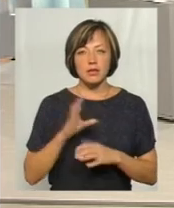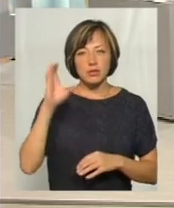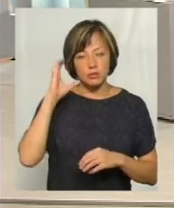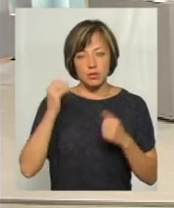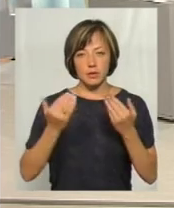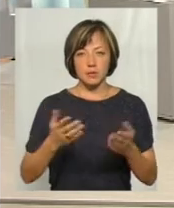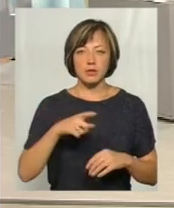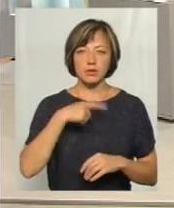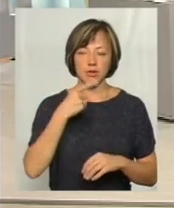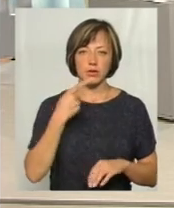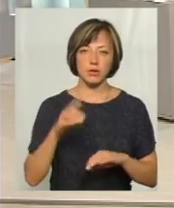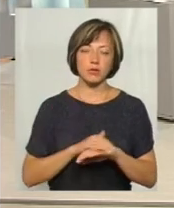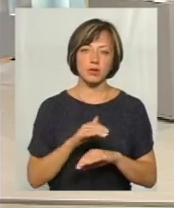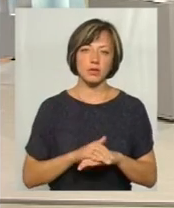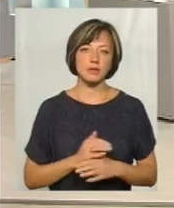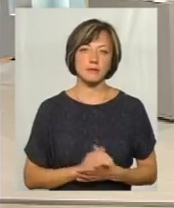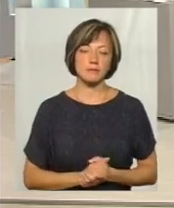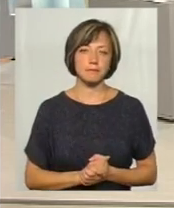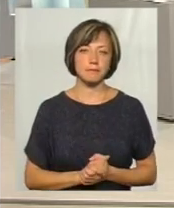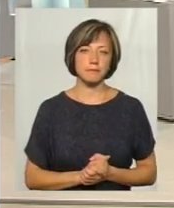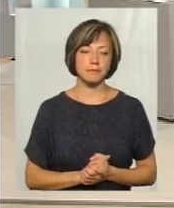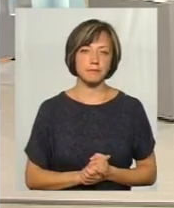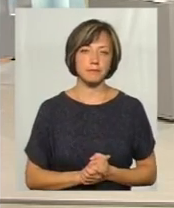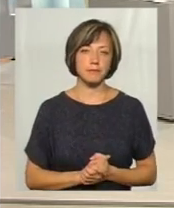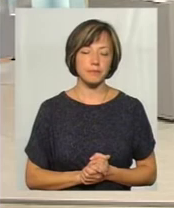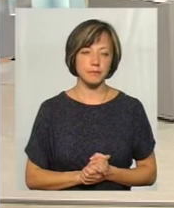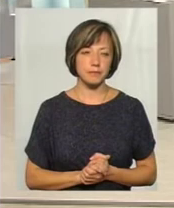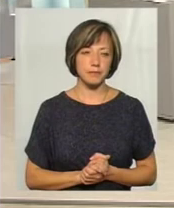-85-0,68. Слухаємо глядача. Говоріть, будь